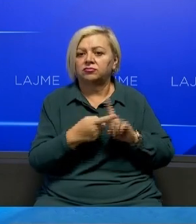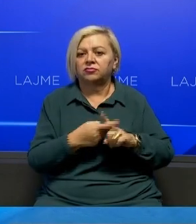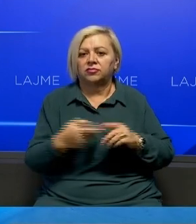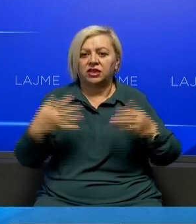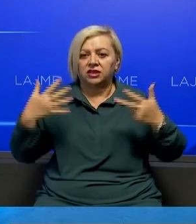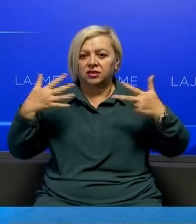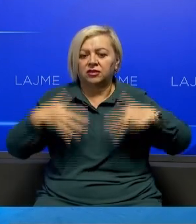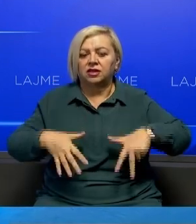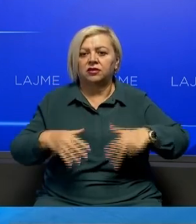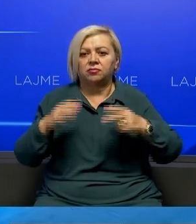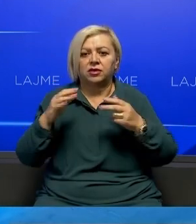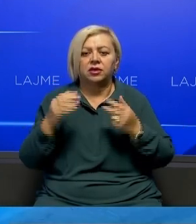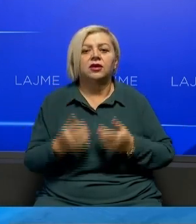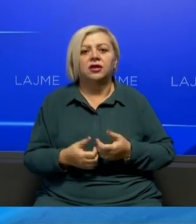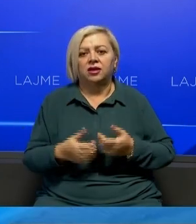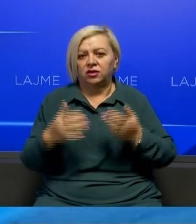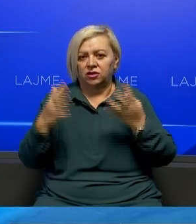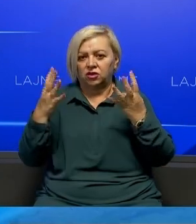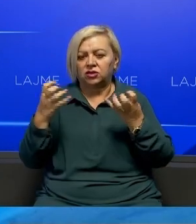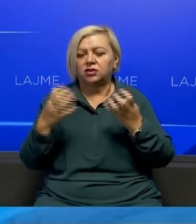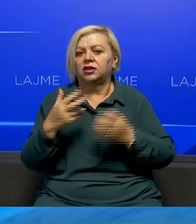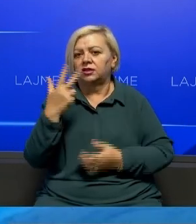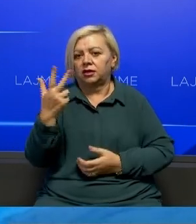8.903 persona